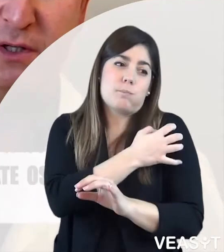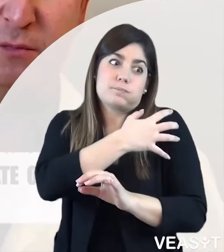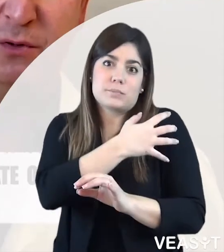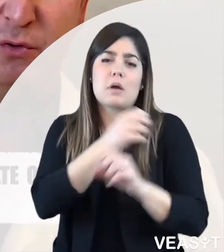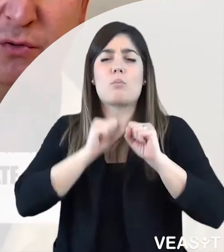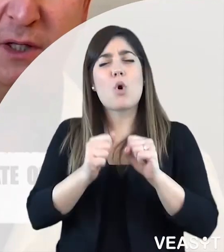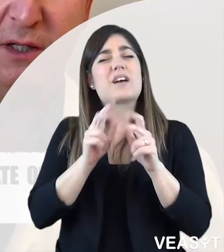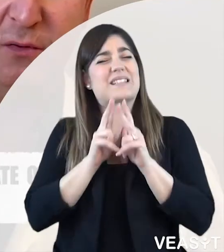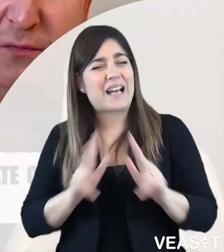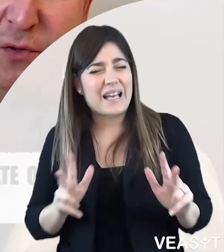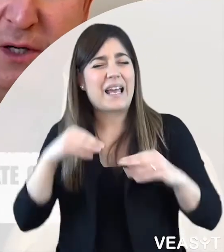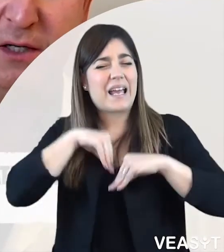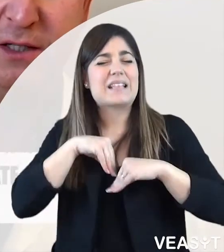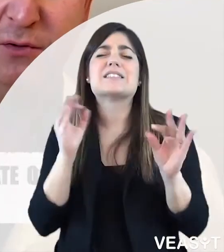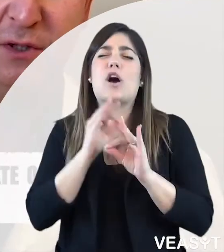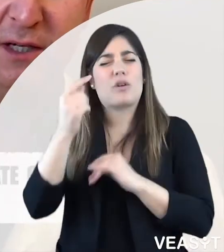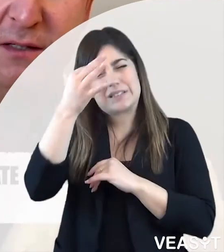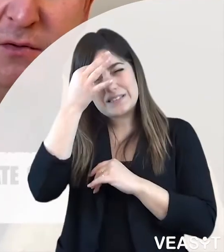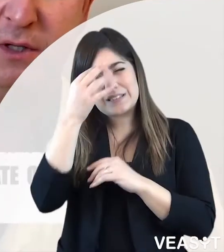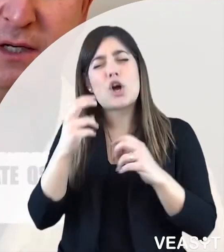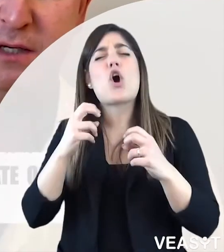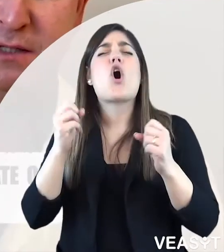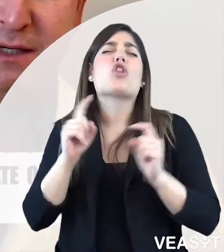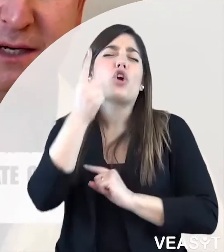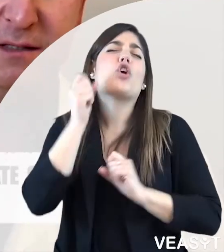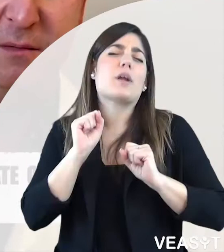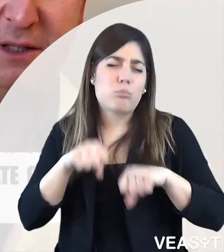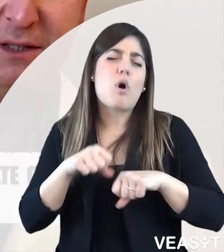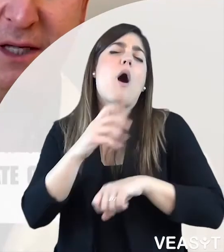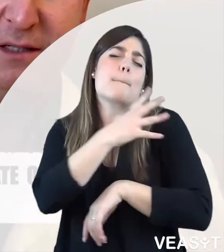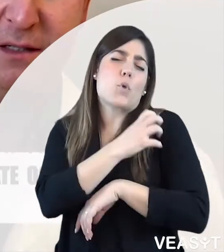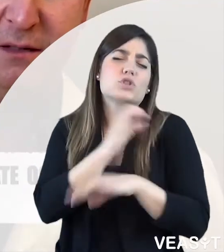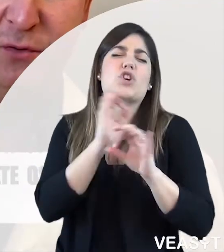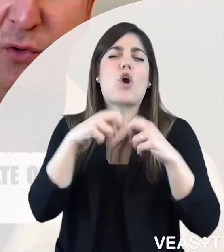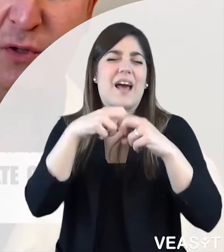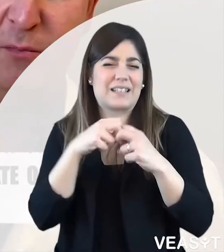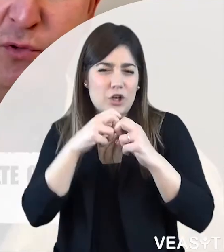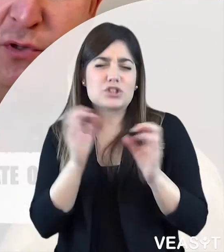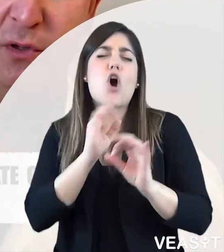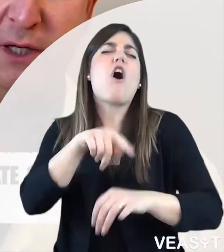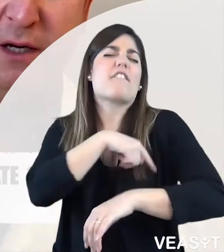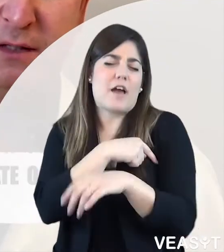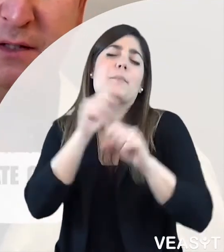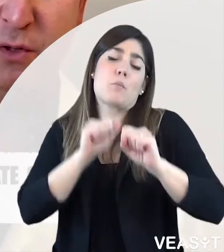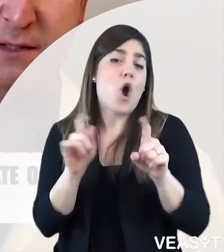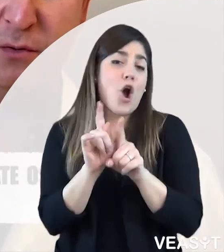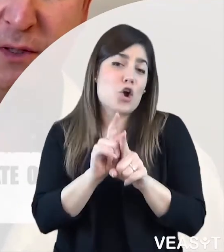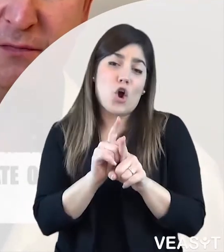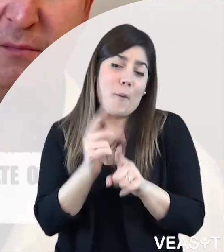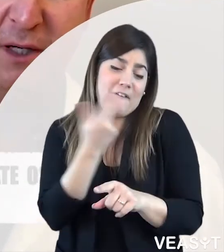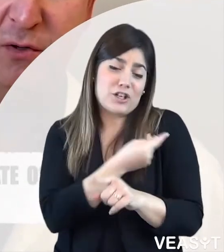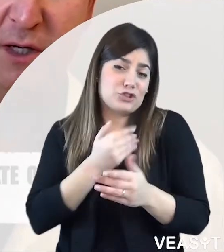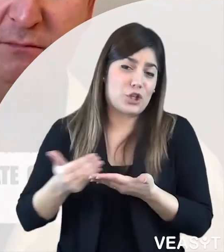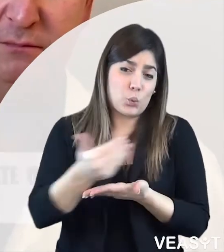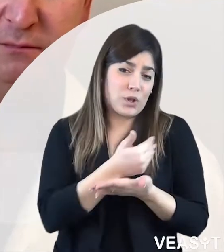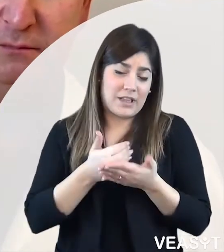giorni come dolore e gonfiore nel sito di iniezione, stanchezza, mal di testa, dolori ai muscoli e alle articolazioni,